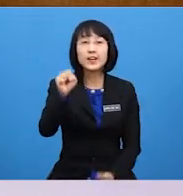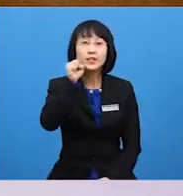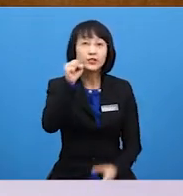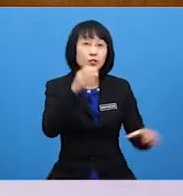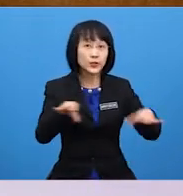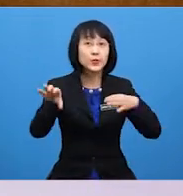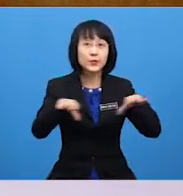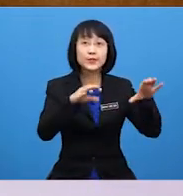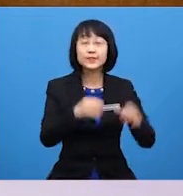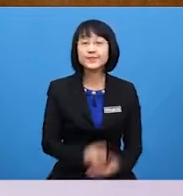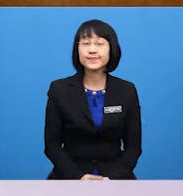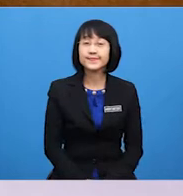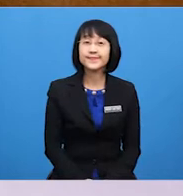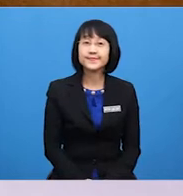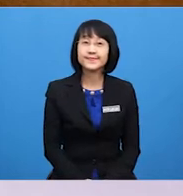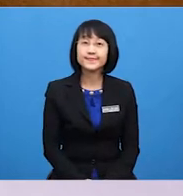do?